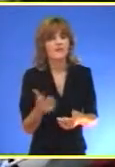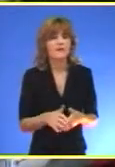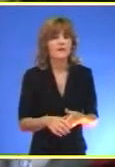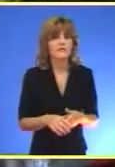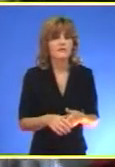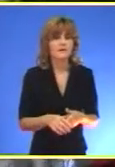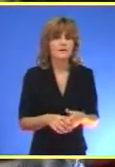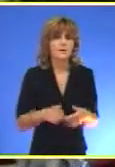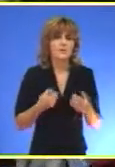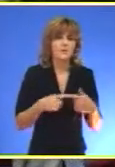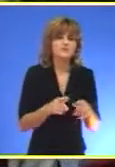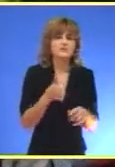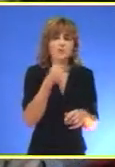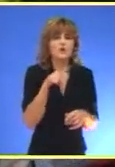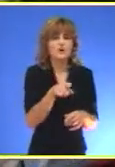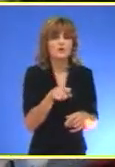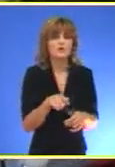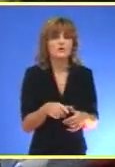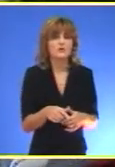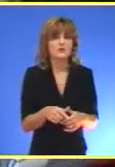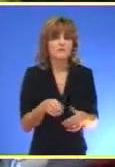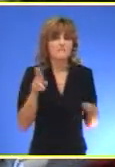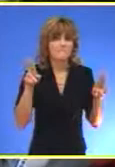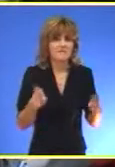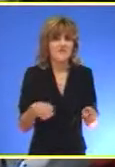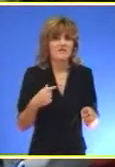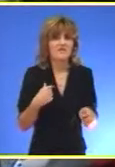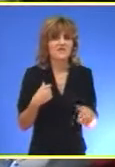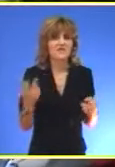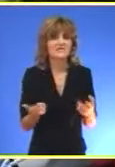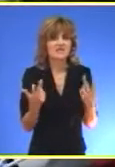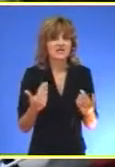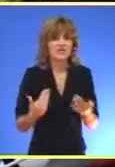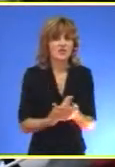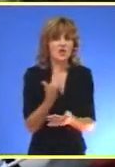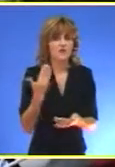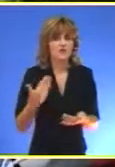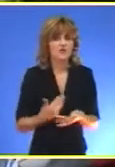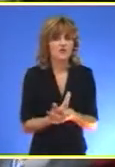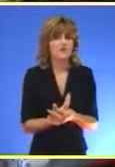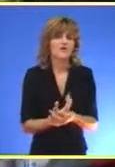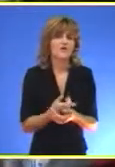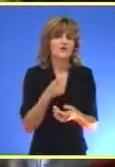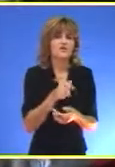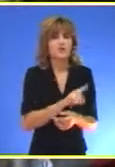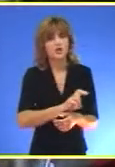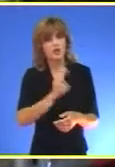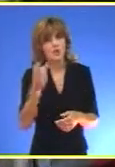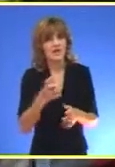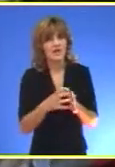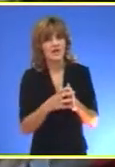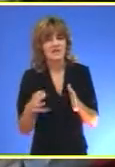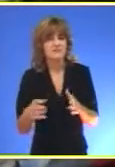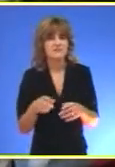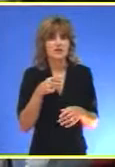posebnog puta koji će ići i to je ono što u stvari je pravi izazov Znači uvek nešto novo, naravno sasvim druga dimenzija, nešto što